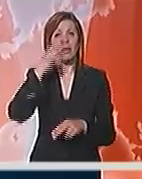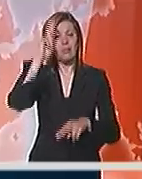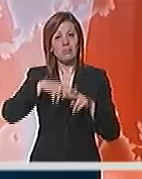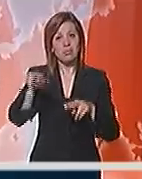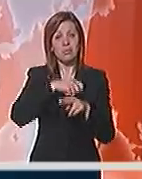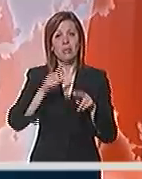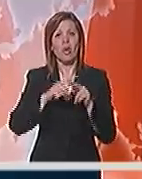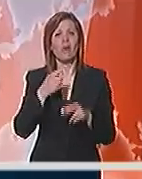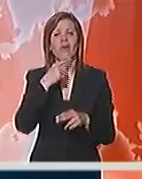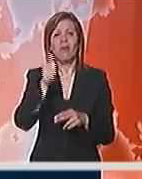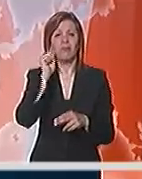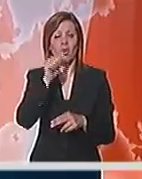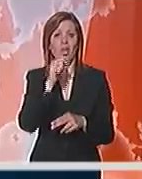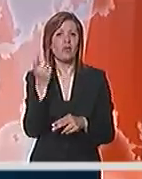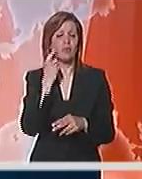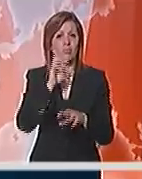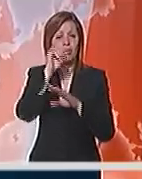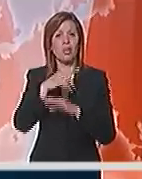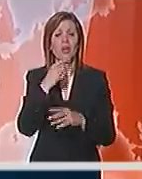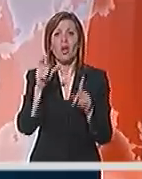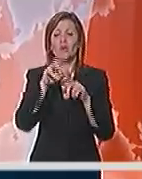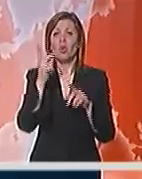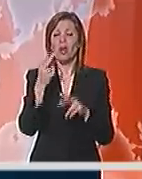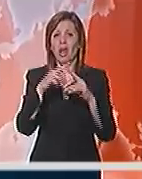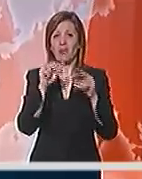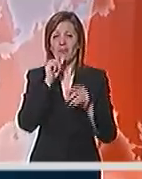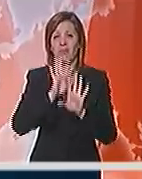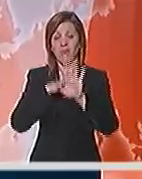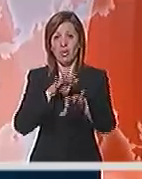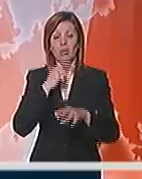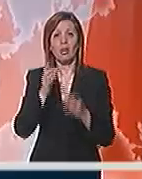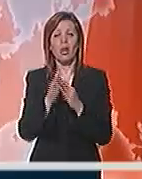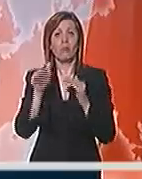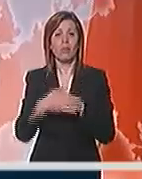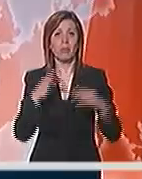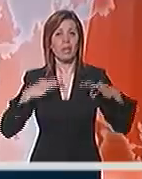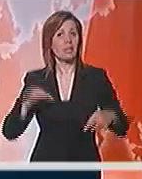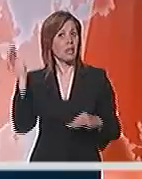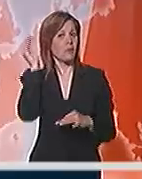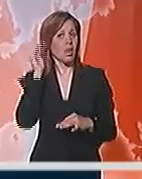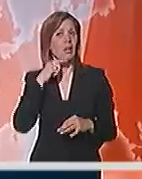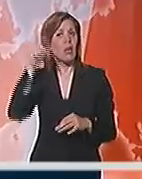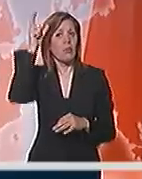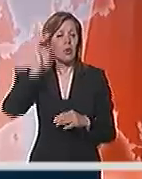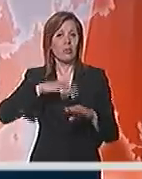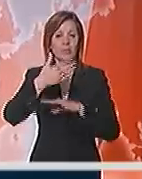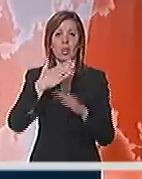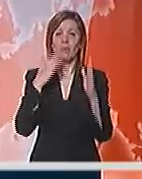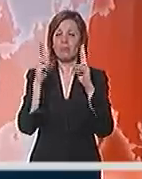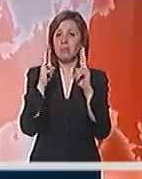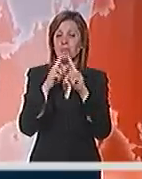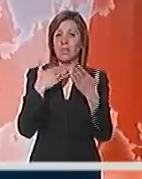problem otpadnih voda koje se izlivaju u Dunav, rekao je potpredsednik vlade Božidar Đelić u Beogradu na konferenciji